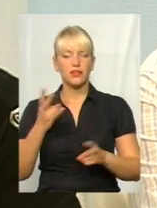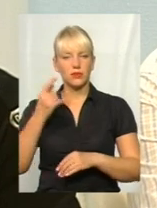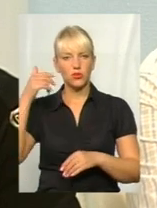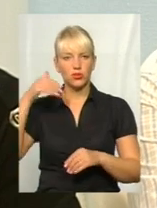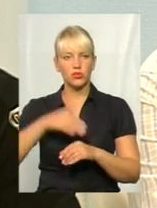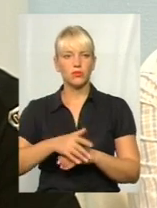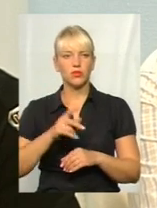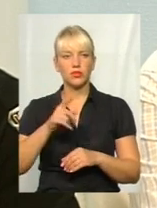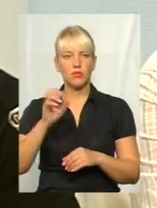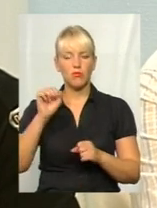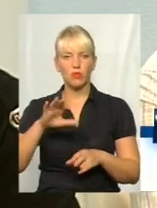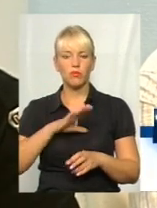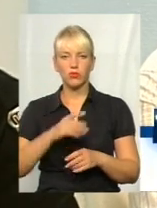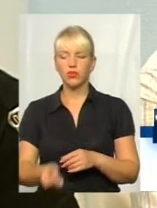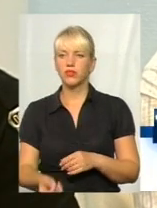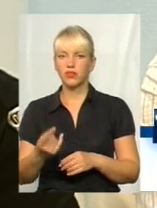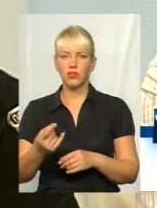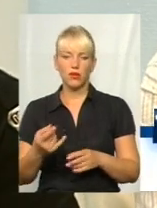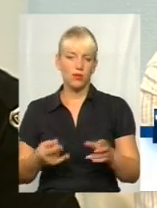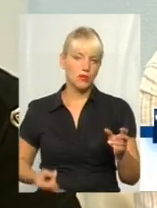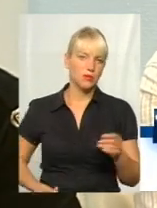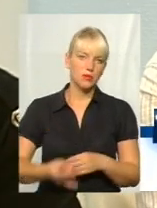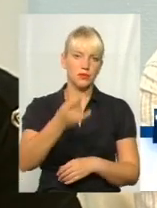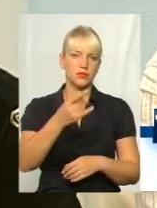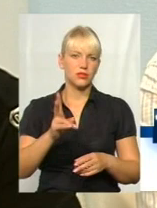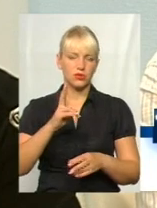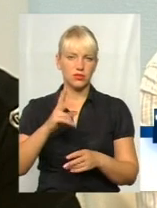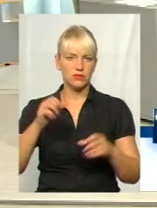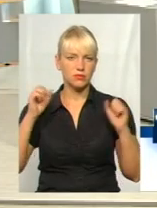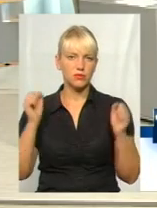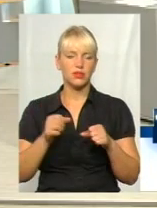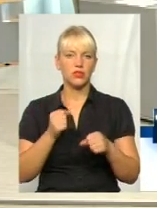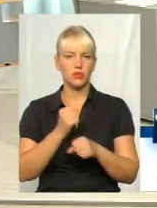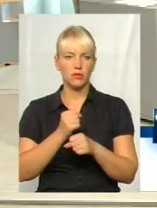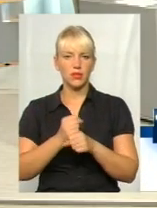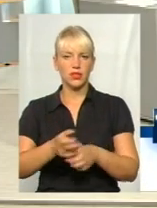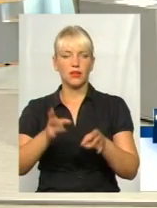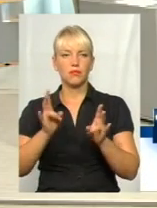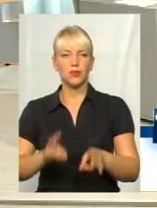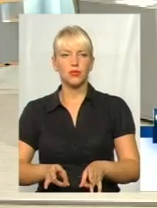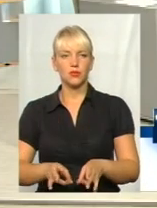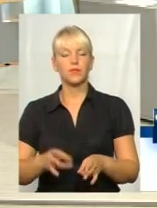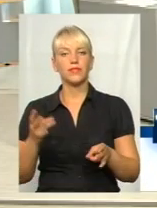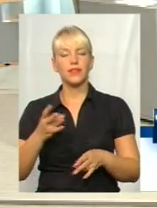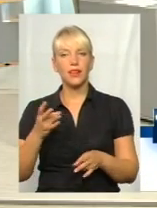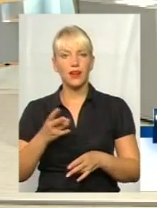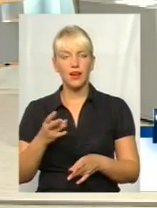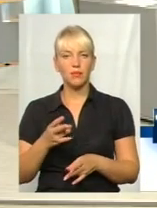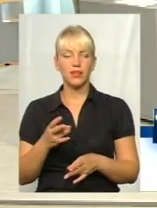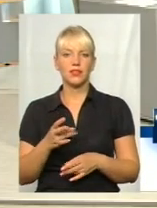може виїхати такий же саме, як ми бачили в екрані, і зробити біду. Треба не